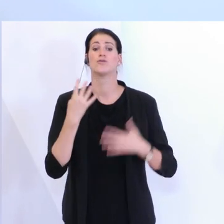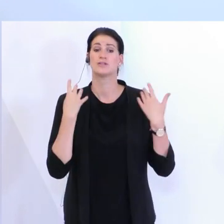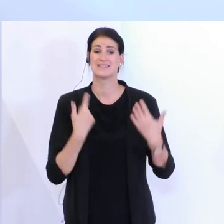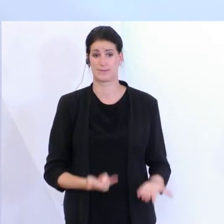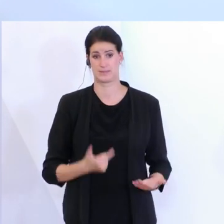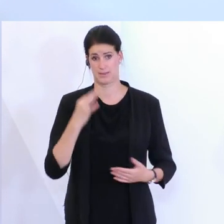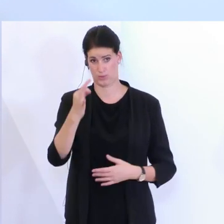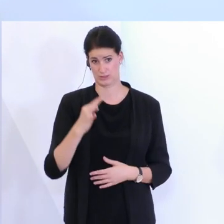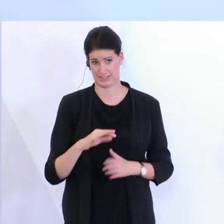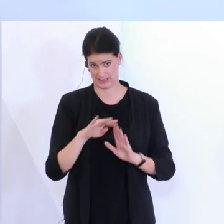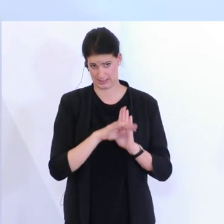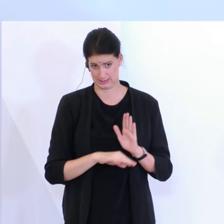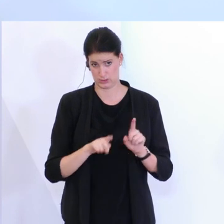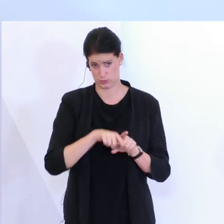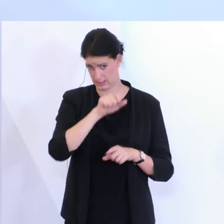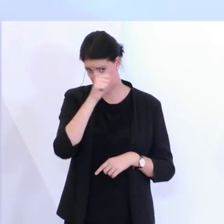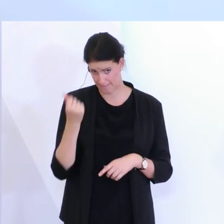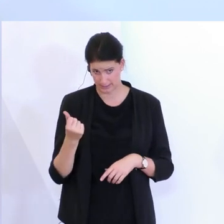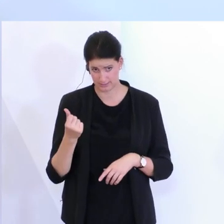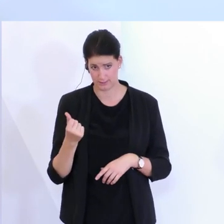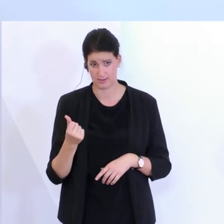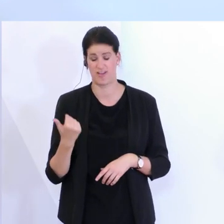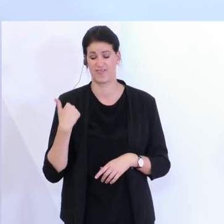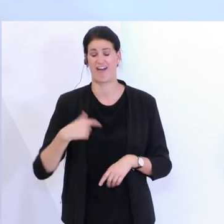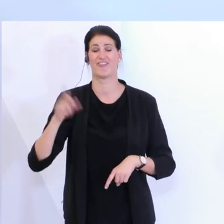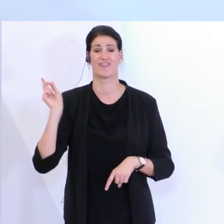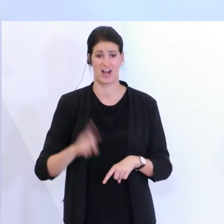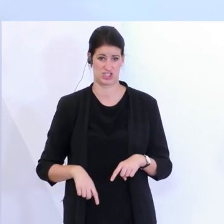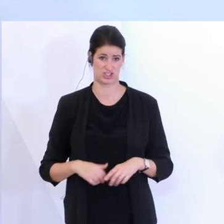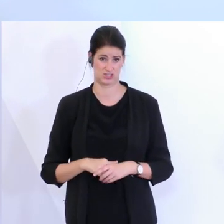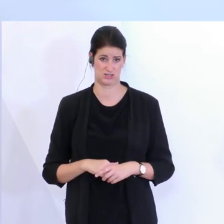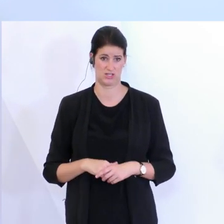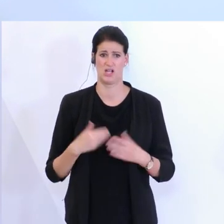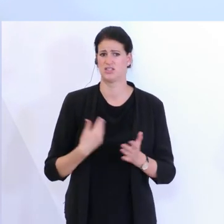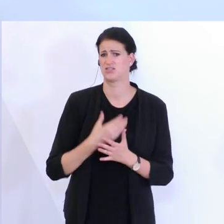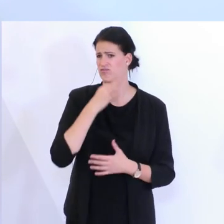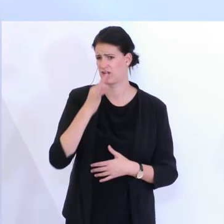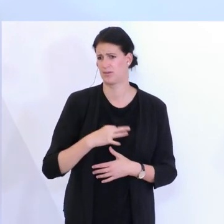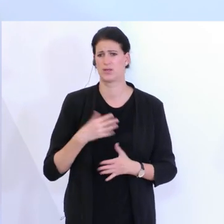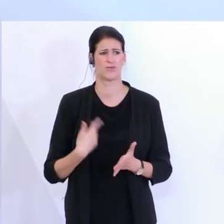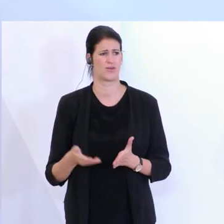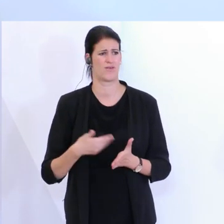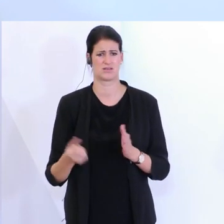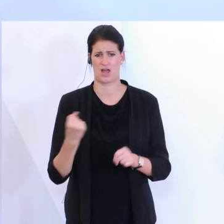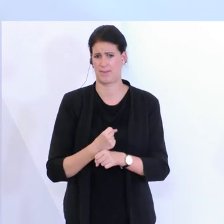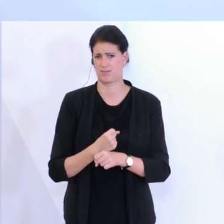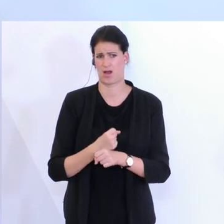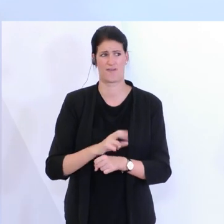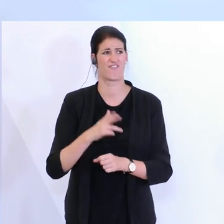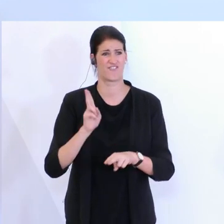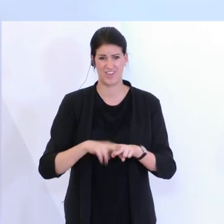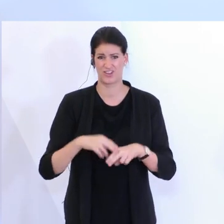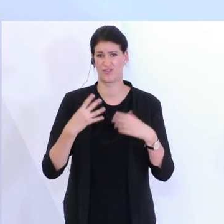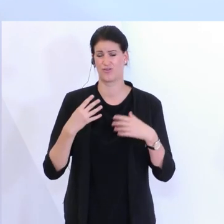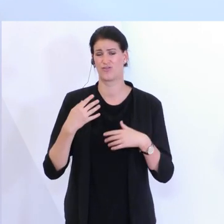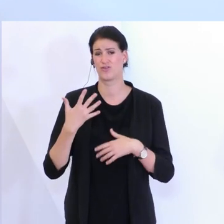der Namen und Adressen, die bei Stichproben kontrolliert wurden, waren falsch. Und dann frage ich mich, für was tut man sich diese Arbeit an, wenn 75 Prozent